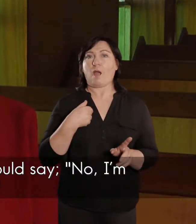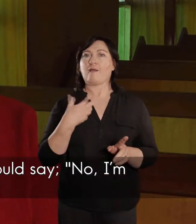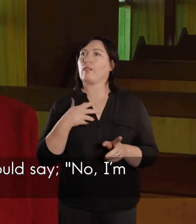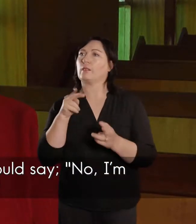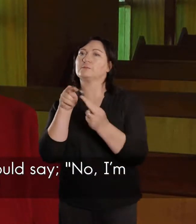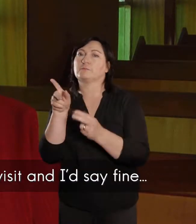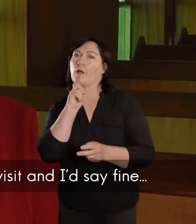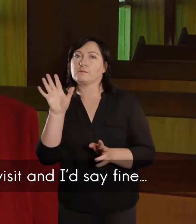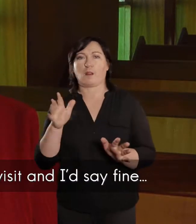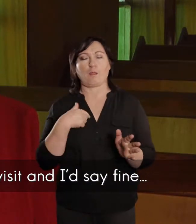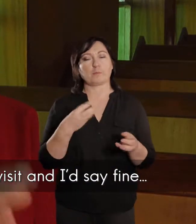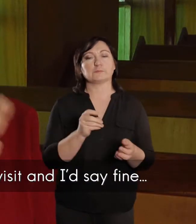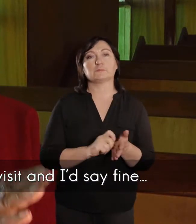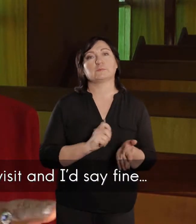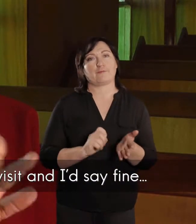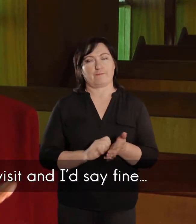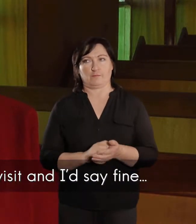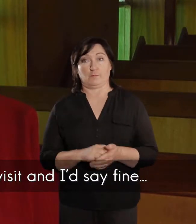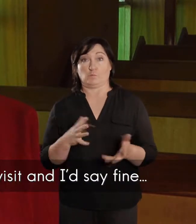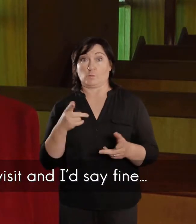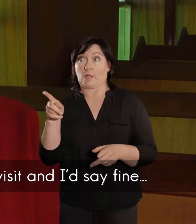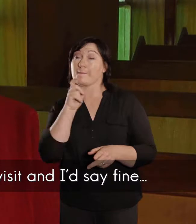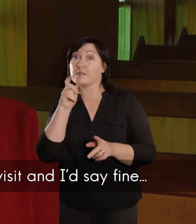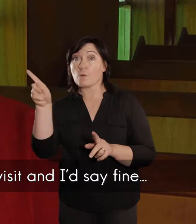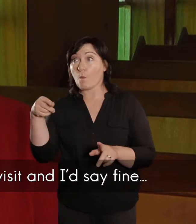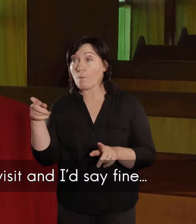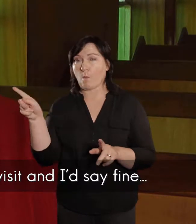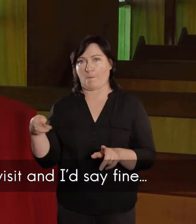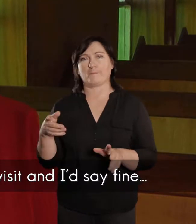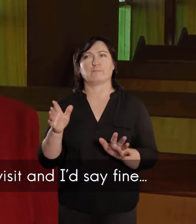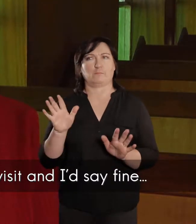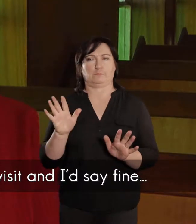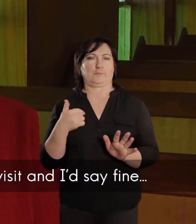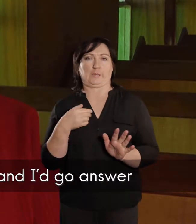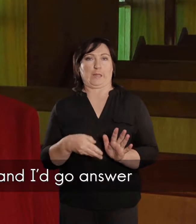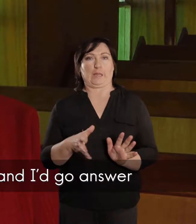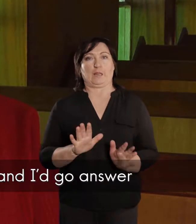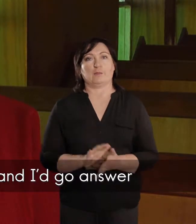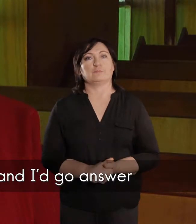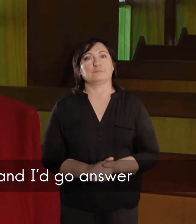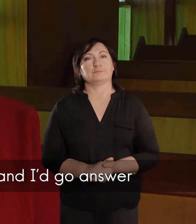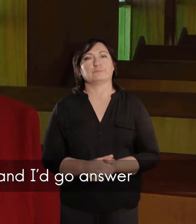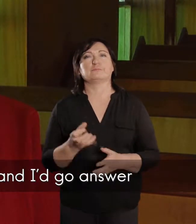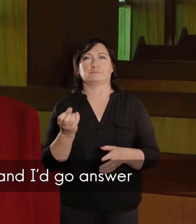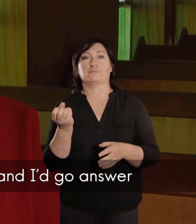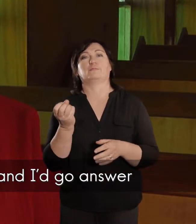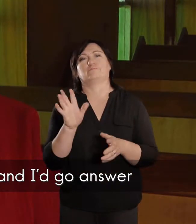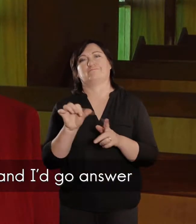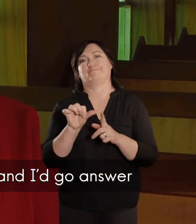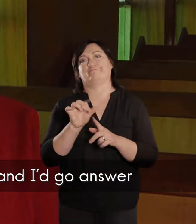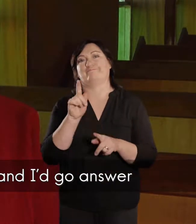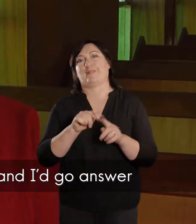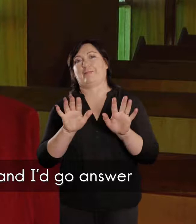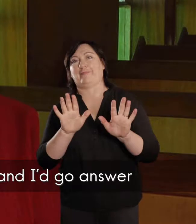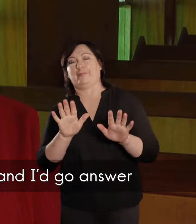nie. Hier gaan, die ene kom, of die ene gaan kom. Ok, fine. En dan sê die, paar minuten daarna nie, is het